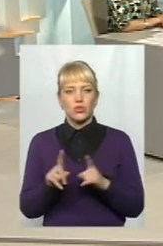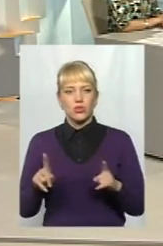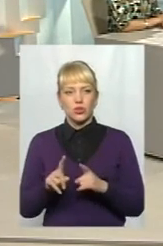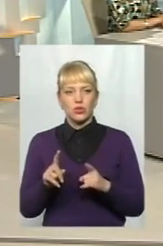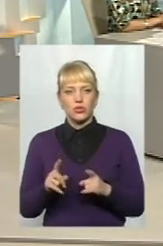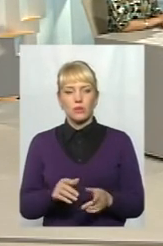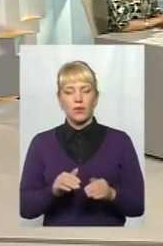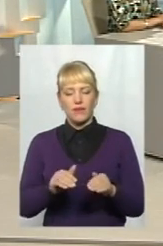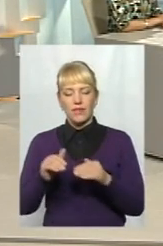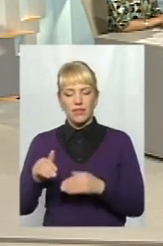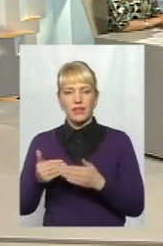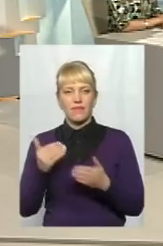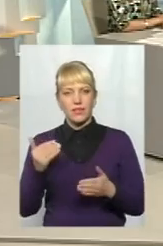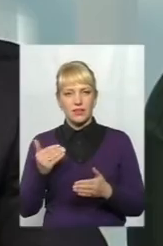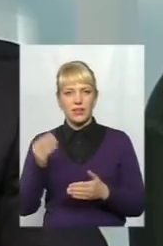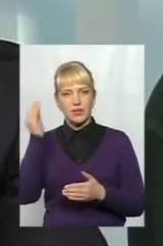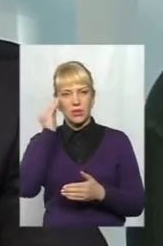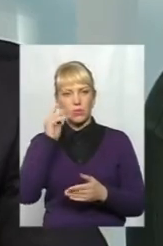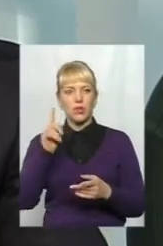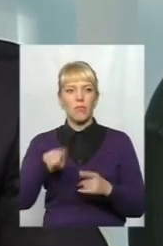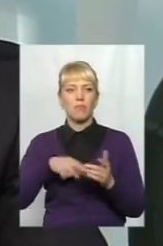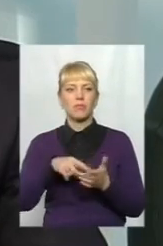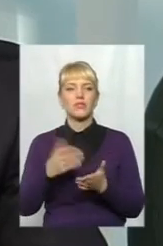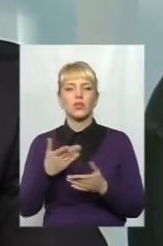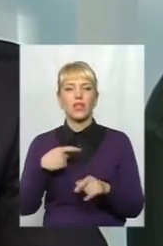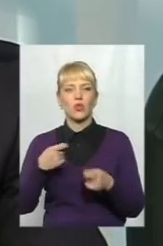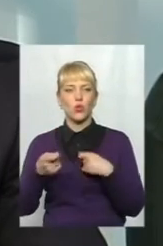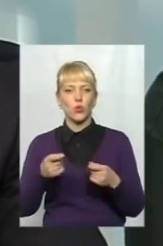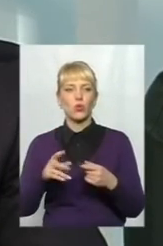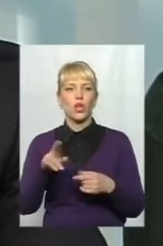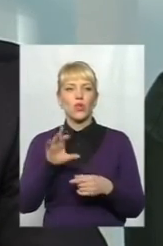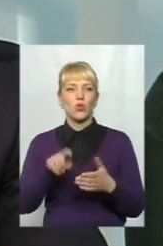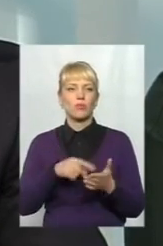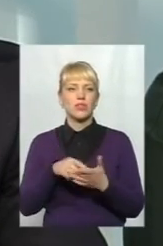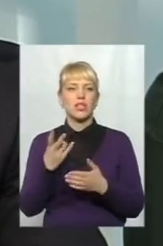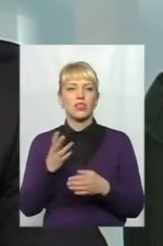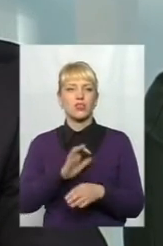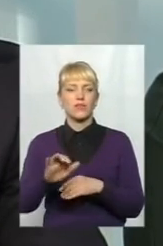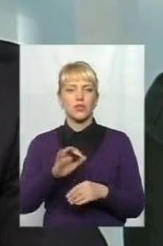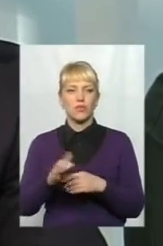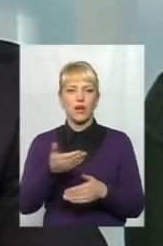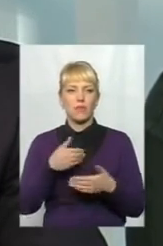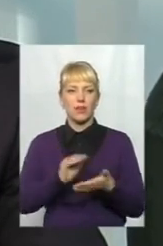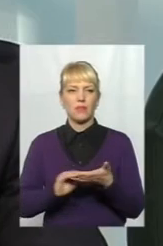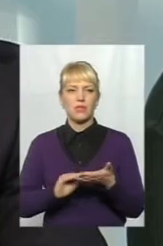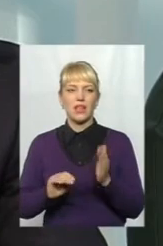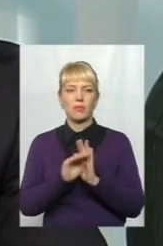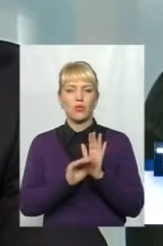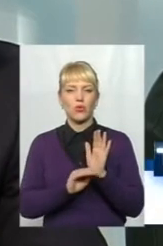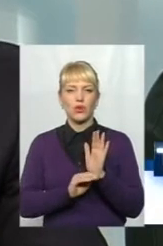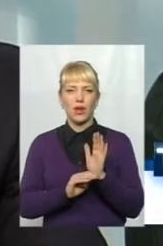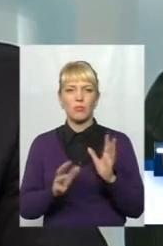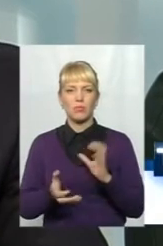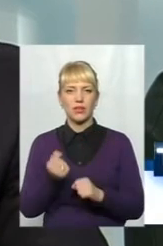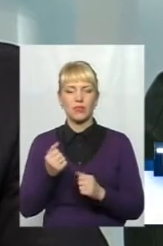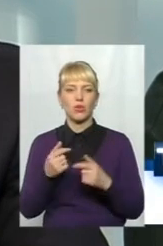стереотипу міста, яке торгує, до міста, яке щось підготовляє, міста-підприємця, ми написали програму підтримки